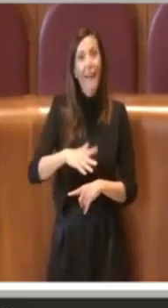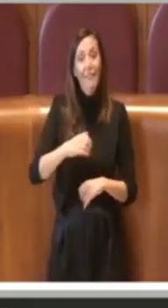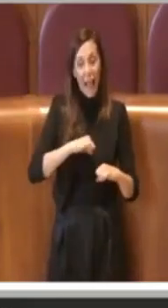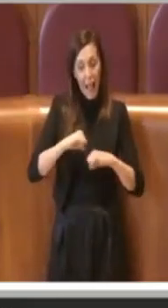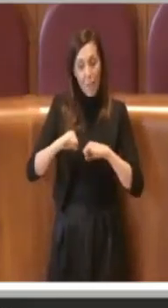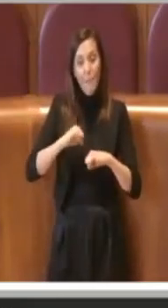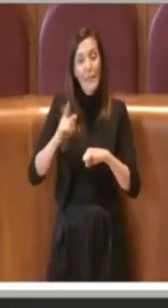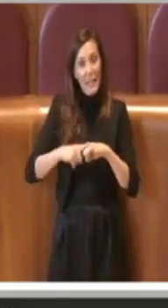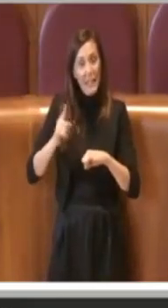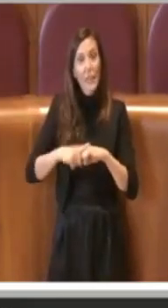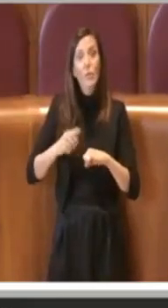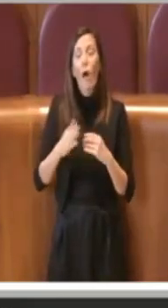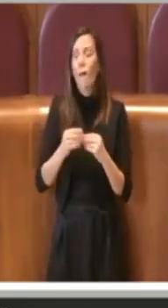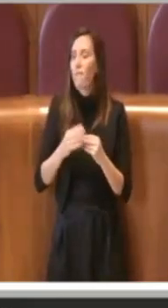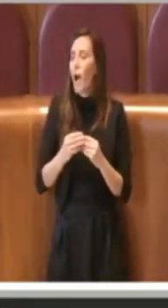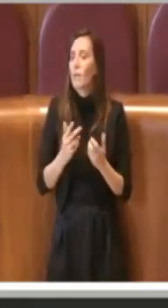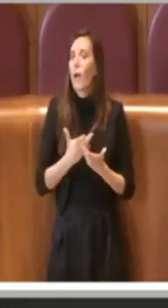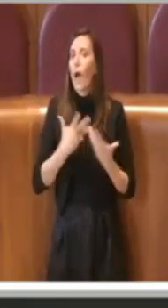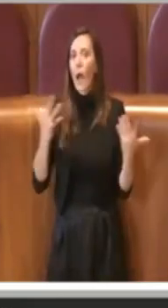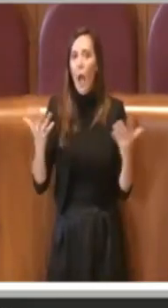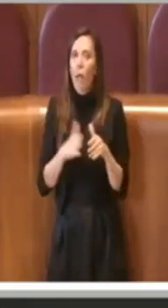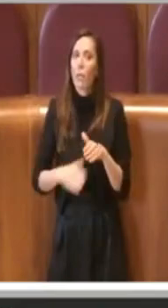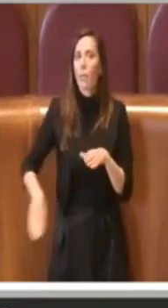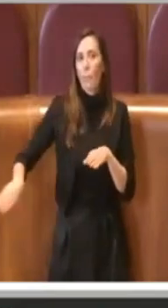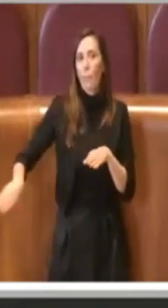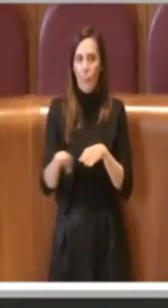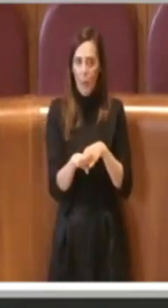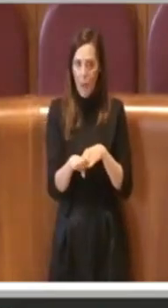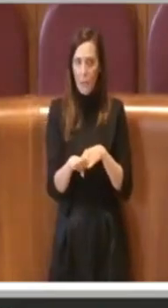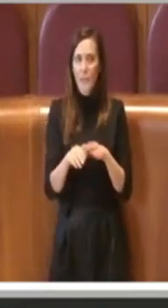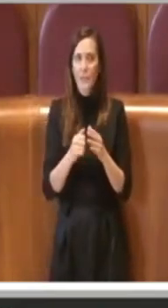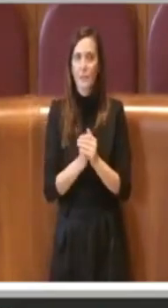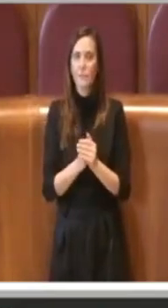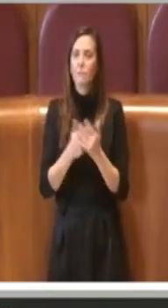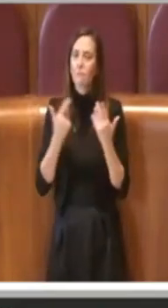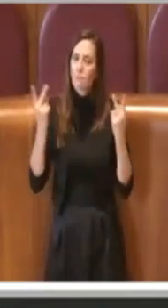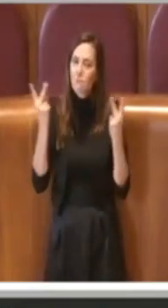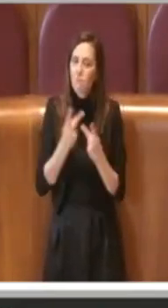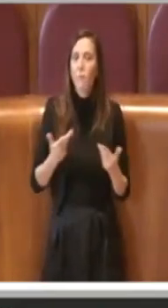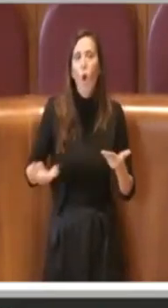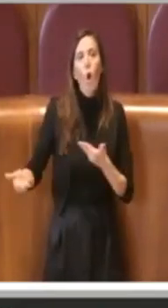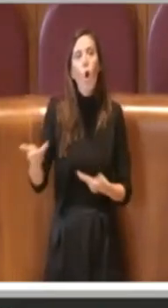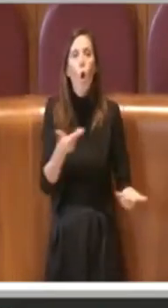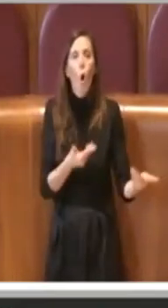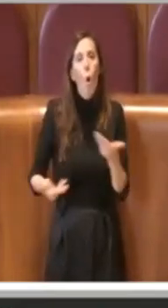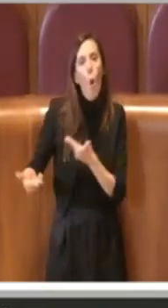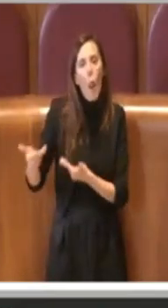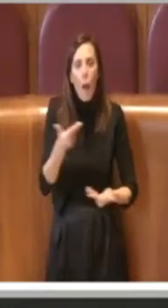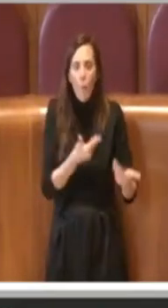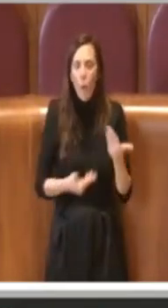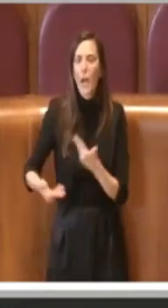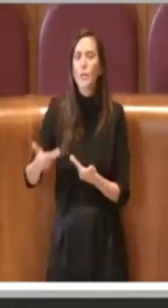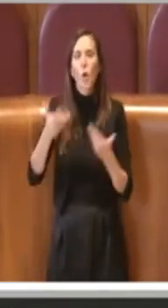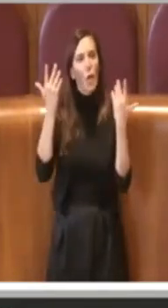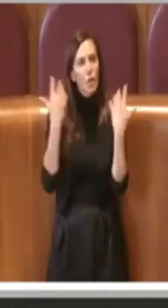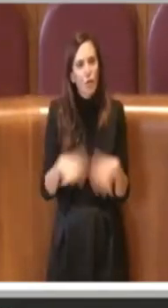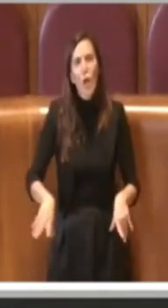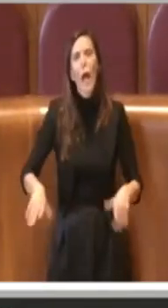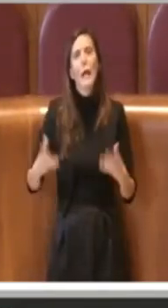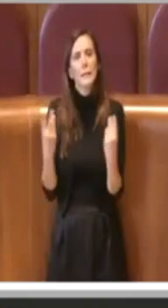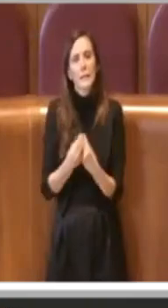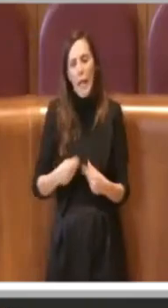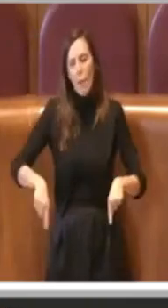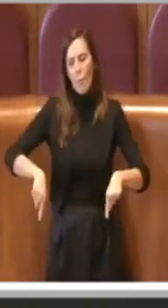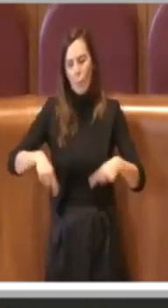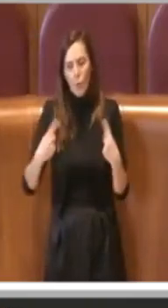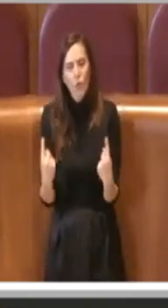importantissimi. Perciò c'è stata sicuramente una collaborazione anche con le forze di opposizione, con i cittadini,